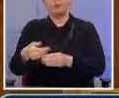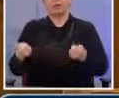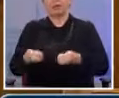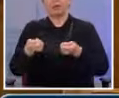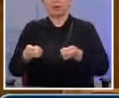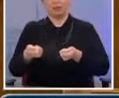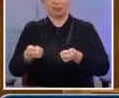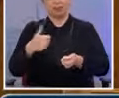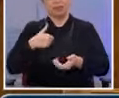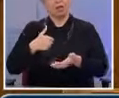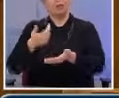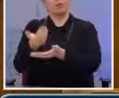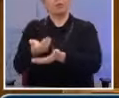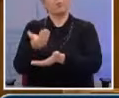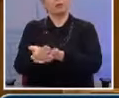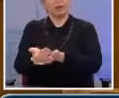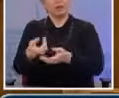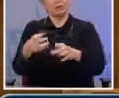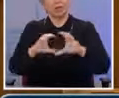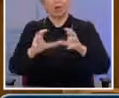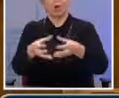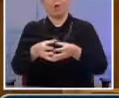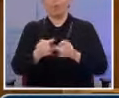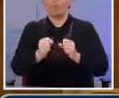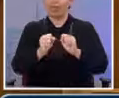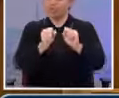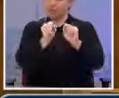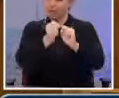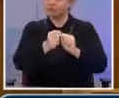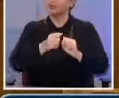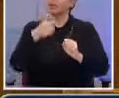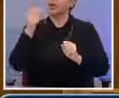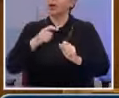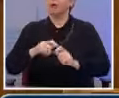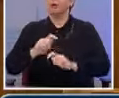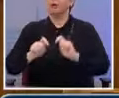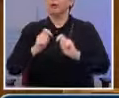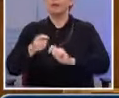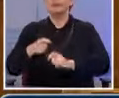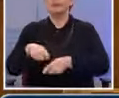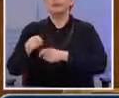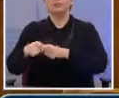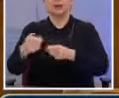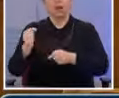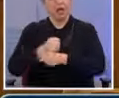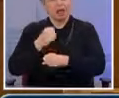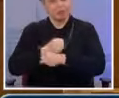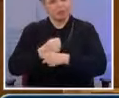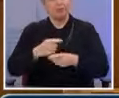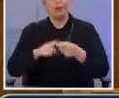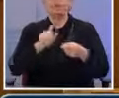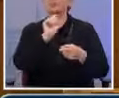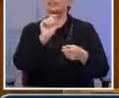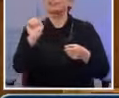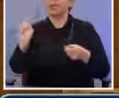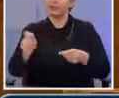προτάσεις στην ομάδα δράσης για επενδυτικά έργα στη χώρα μας στους τομείς προτεραιότητας όπως η ψηφιακή οικονομία,